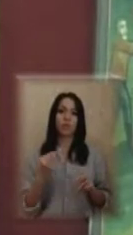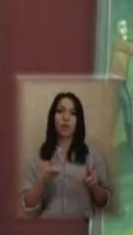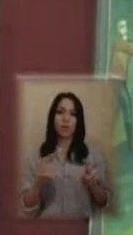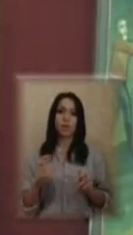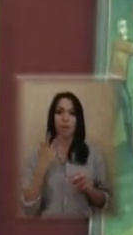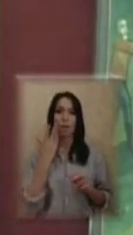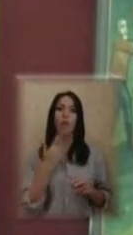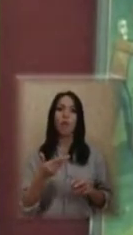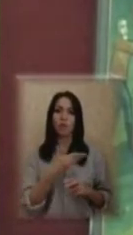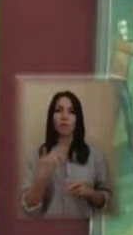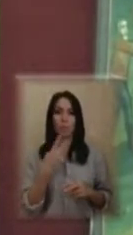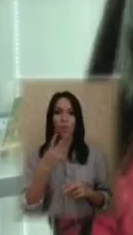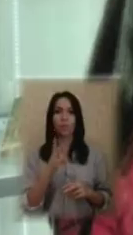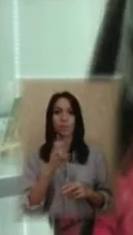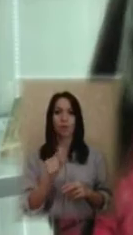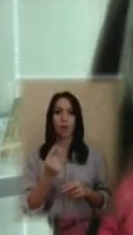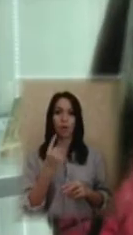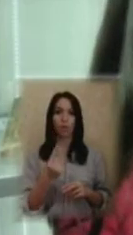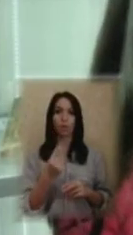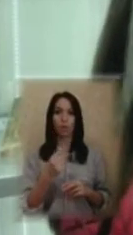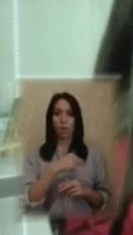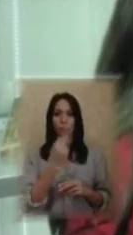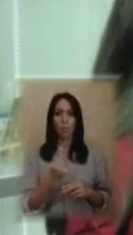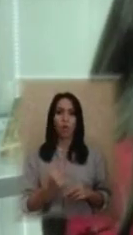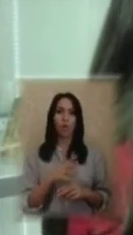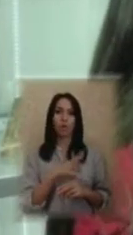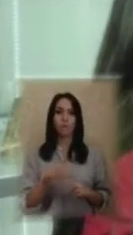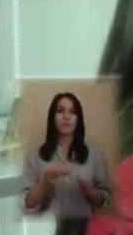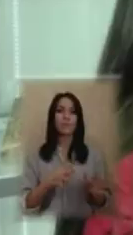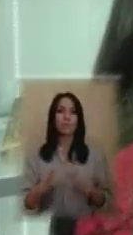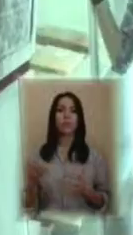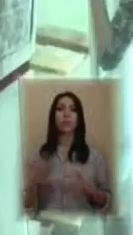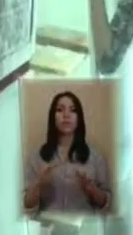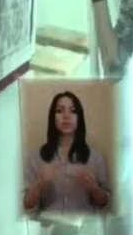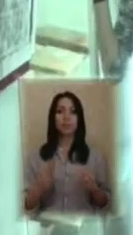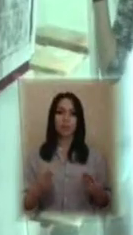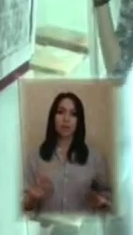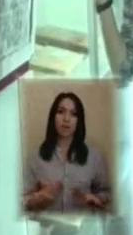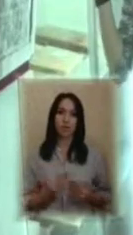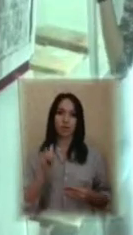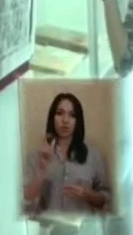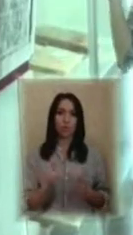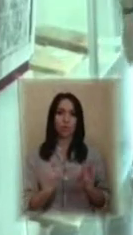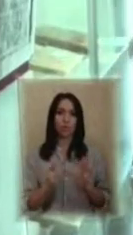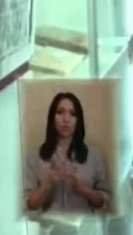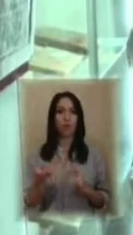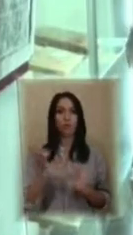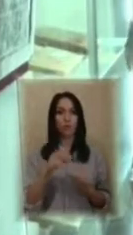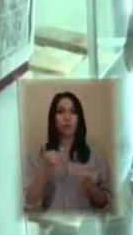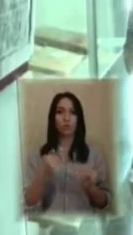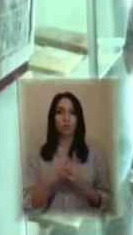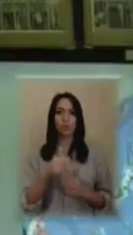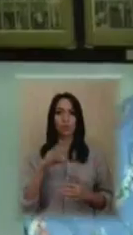бачимо на одному іконописному полотні всі події, які сталося в житті святого. Прийшла сьогодні до музею Людмила